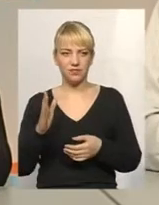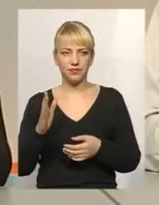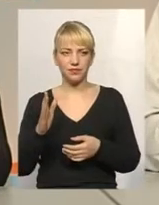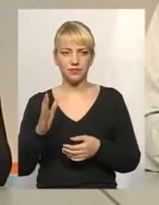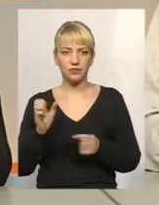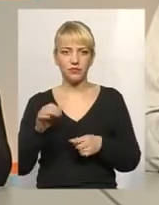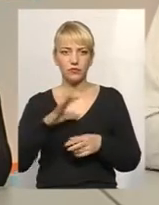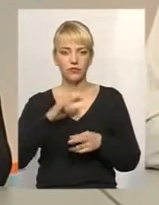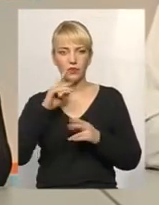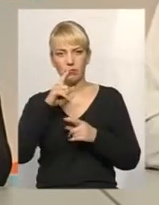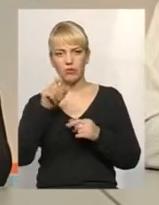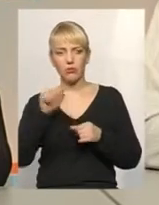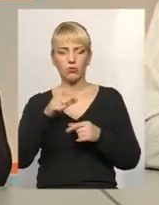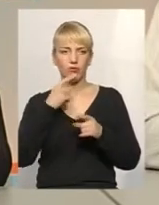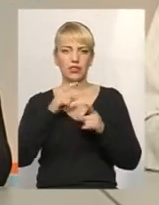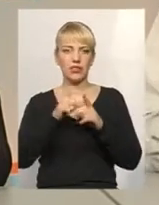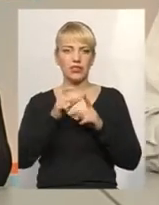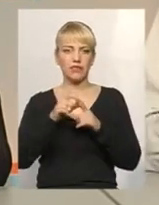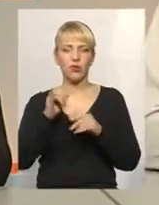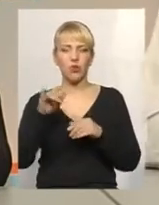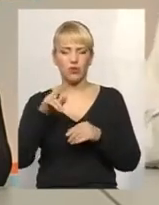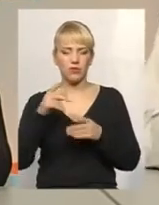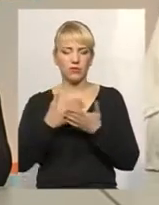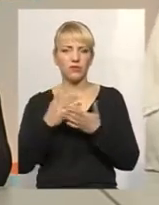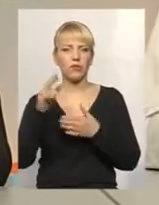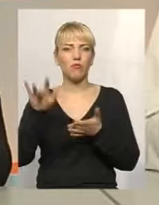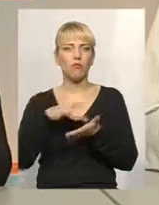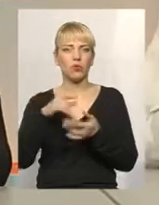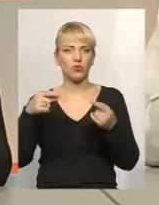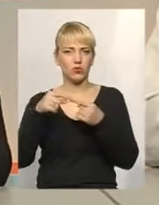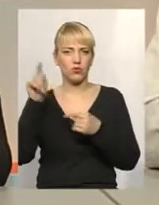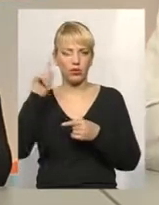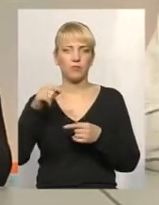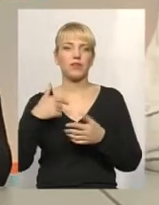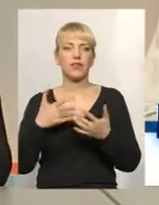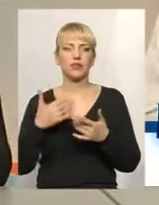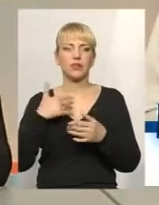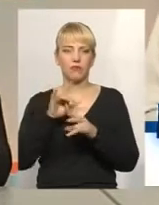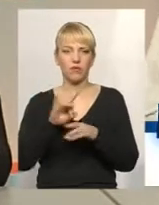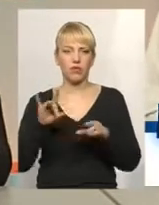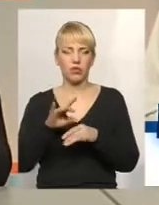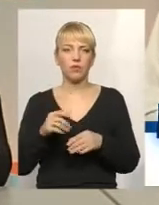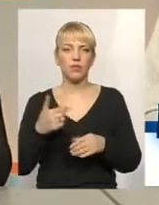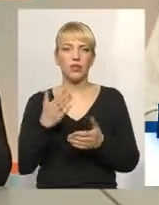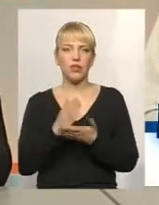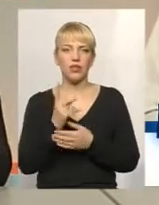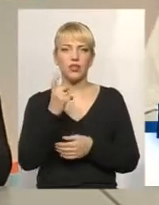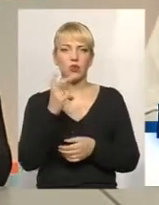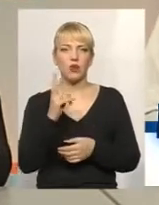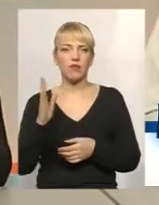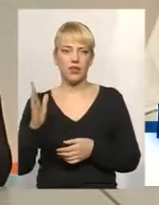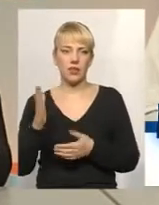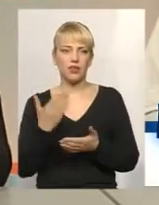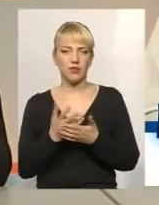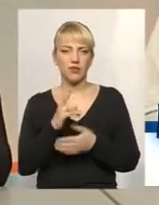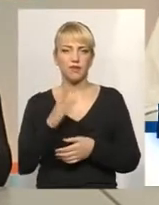помилятися в цифрах, тому, що це більше до бухгалтера. Ну, наскільки мені відомий, механізм мені відомий, я от розкажу. Є 100 квадратів, наприклад, є такі